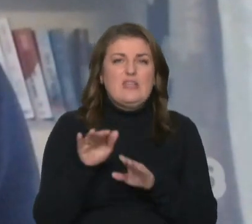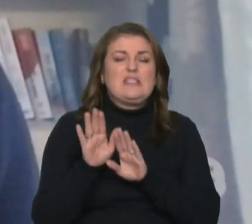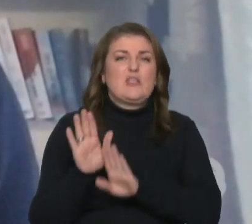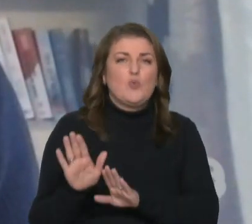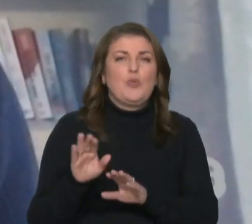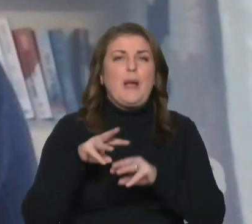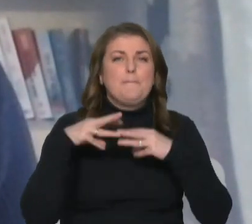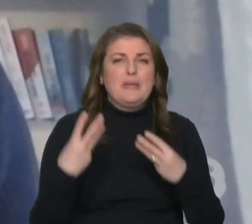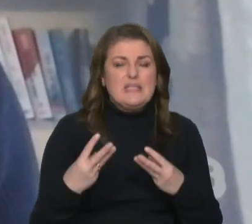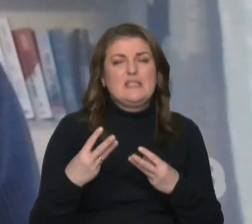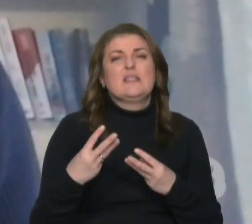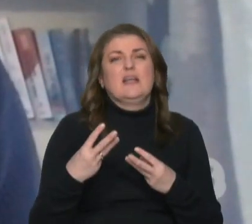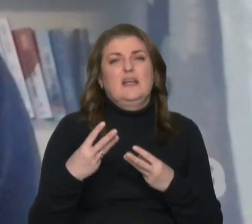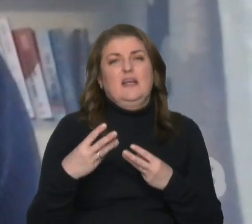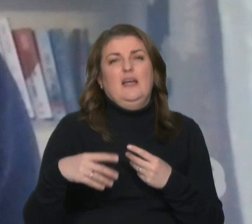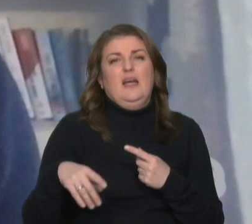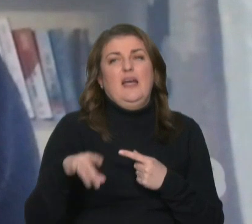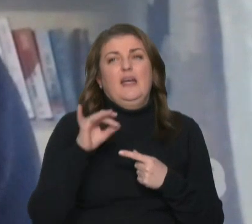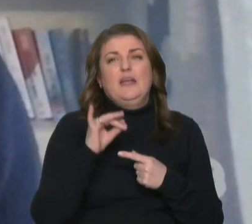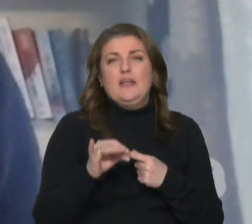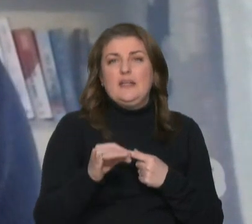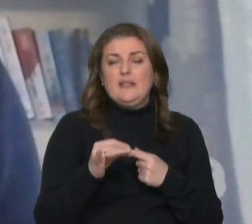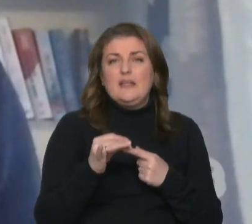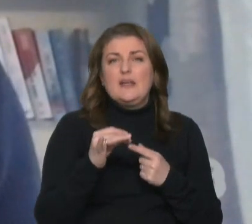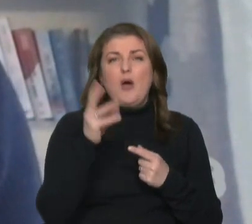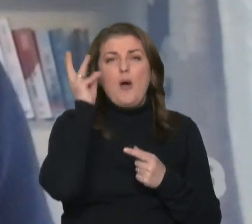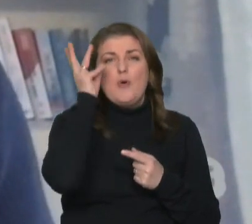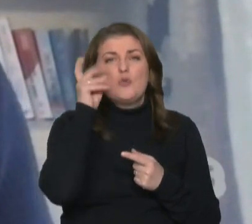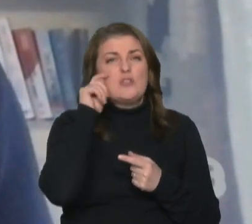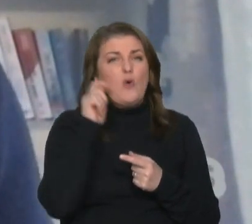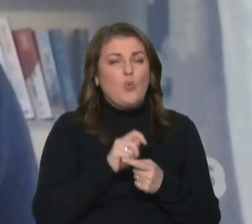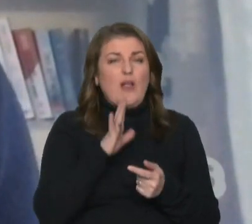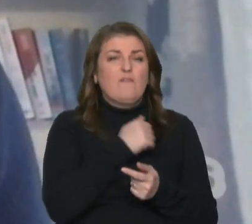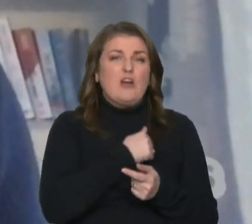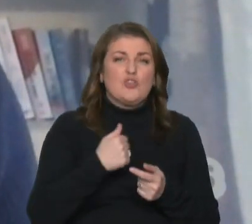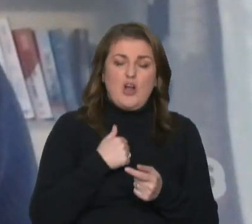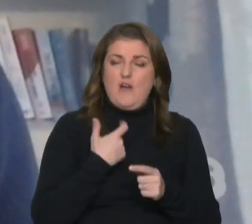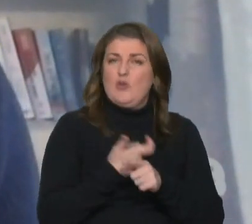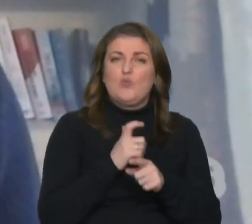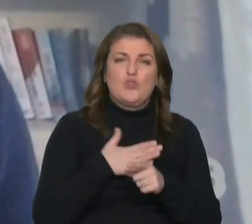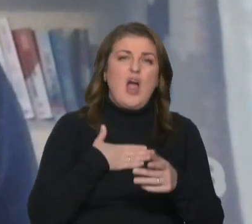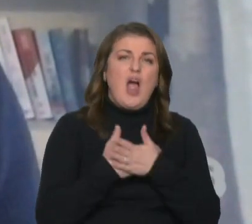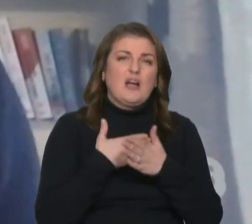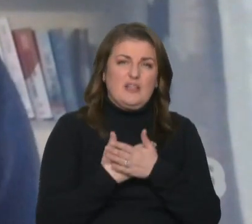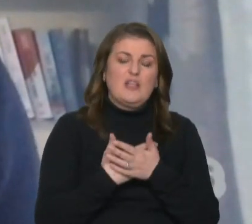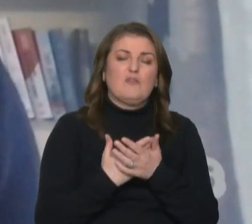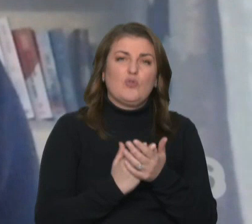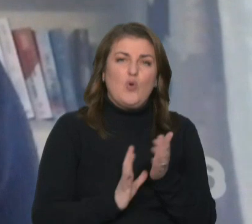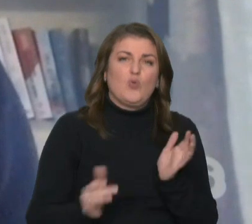міністрів інфраструктури. І посольство України в Варшаві дуже активно долучається до